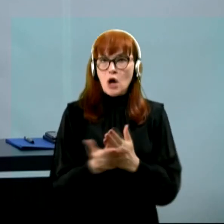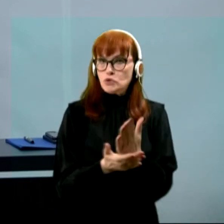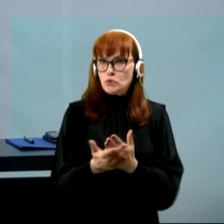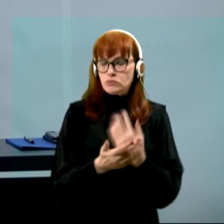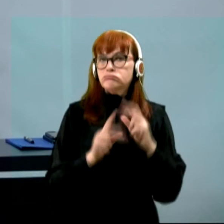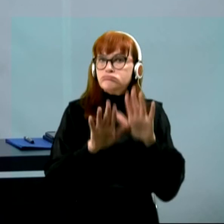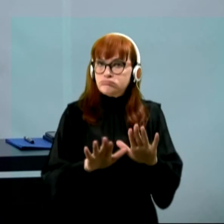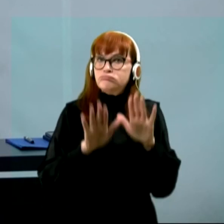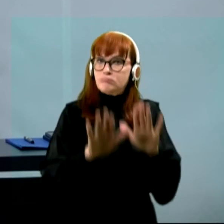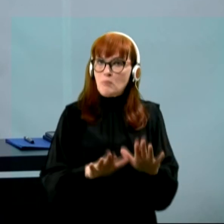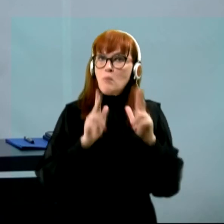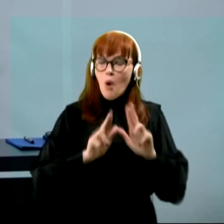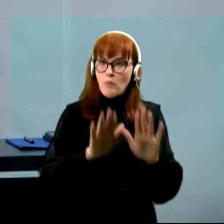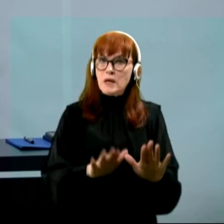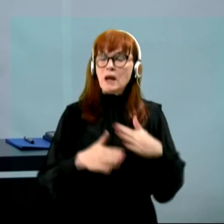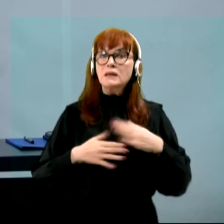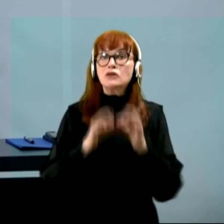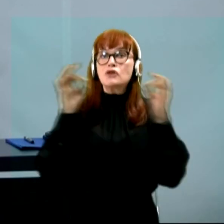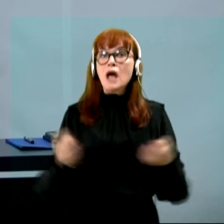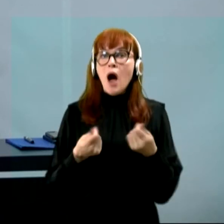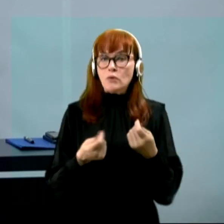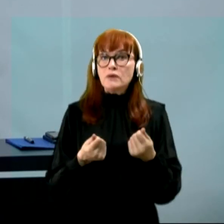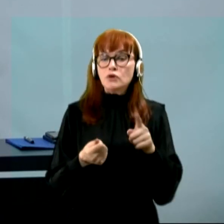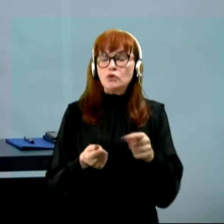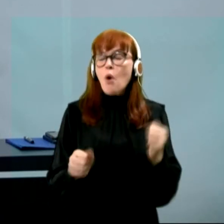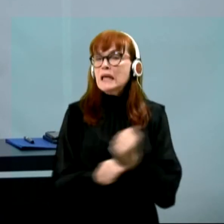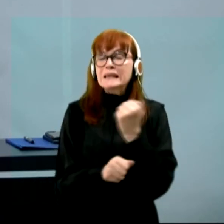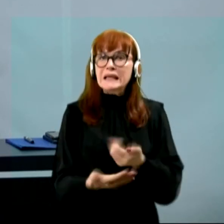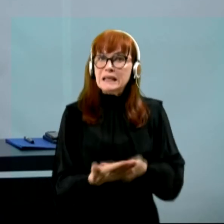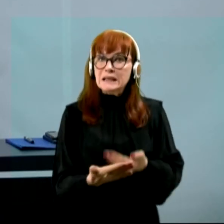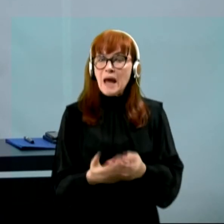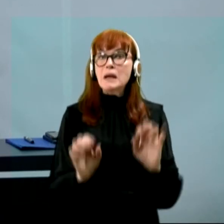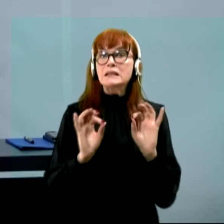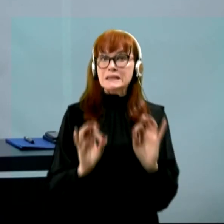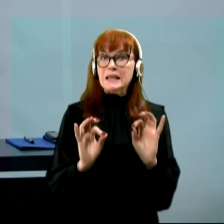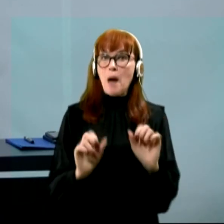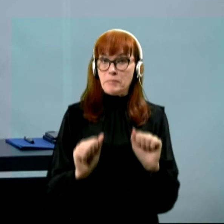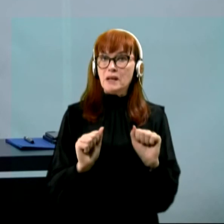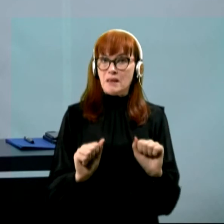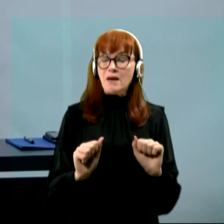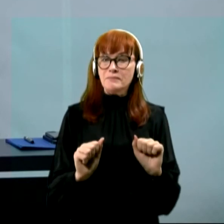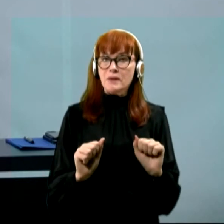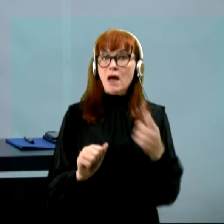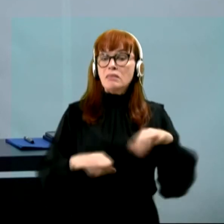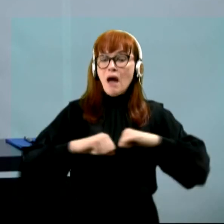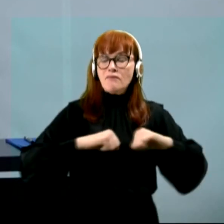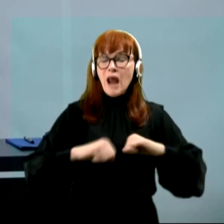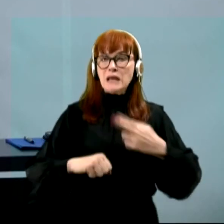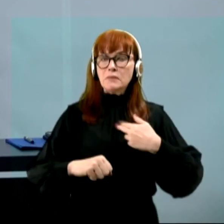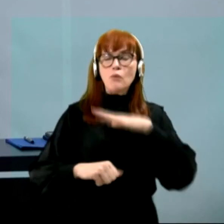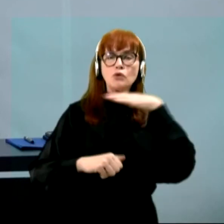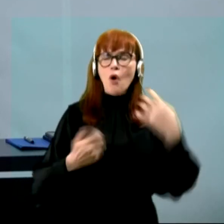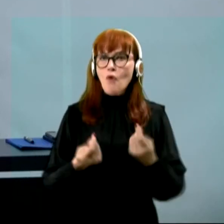naše javne finance predstavljajo en trden temelj, da so stabilne in da imamo na vladi dovolj